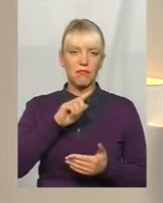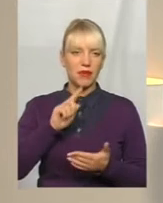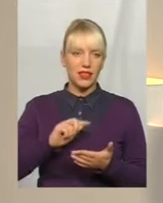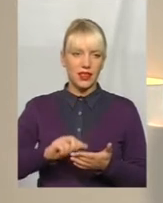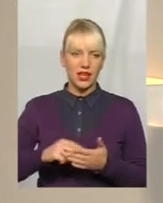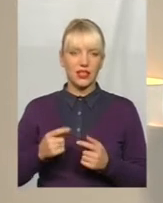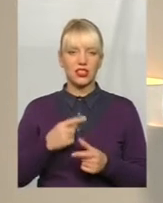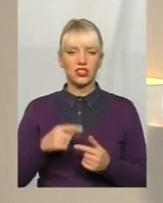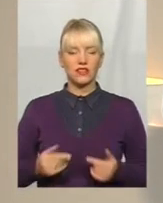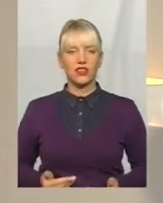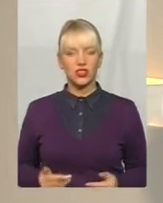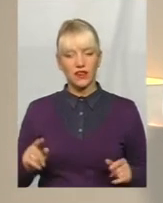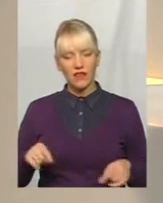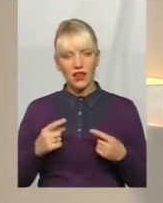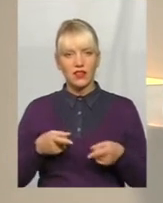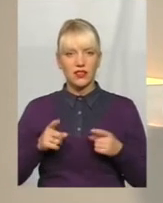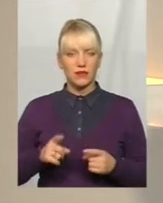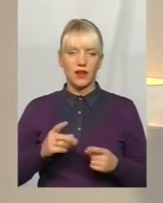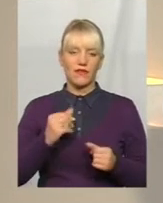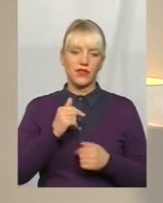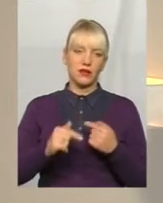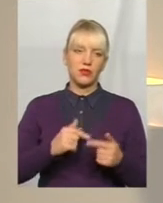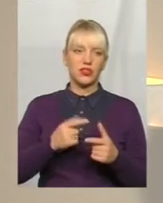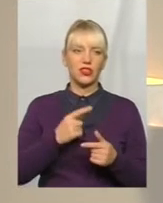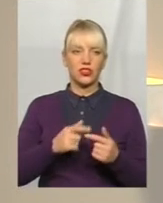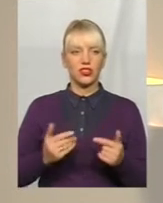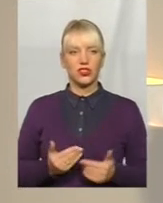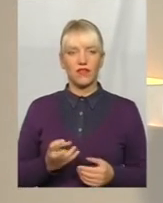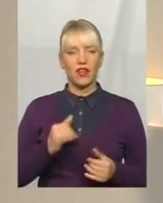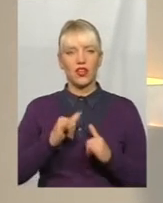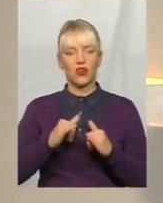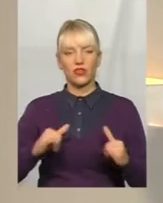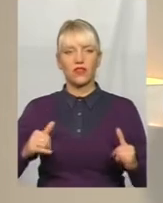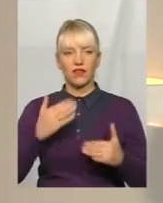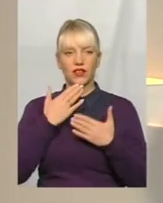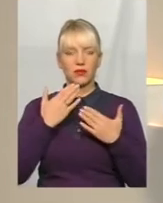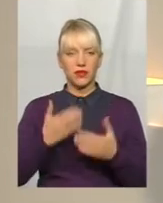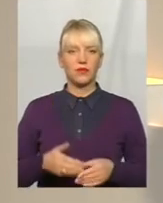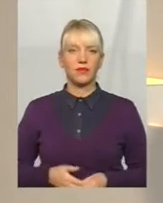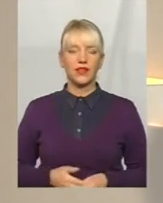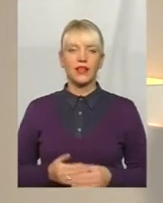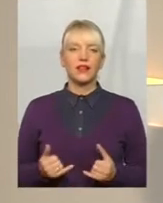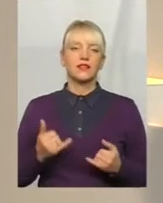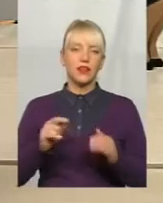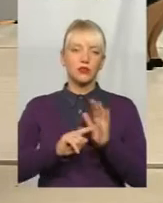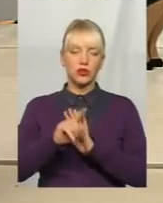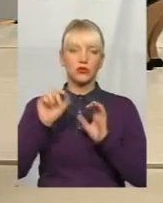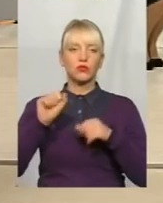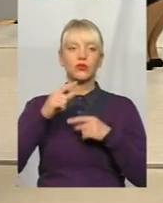Отож, чи виживає насправді бізнес, чи живе і розвивається? Пані Надія. Для початку я можу сказати,